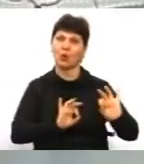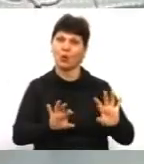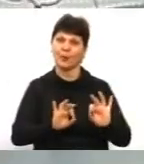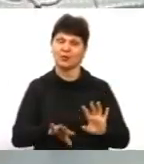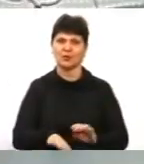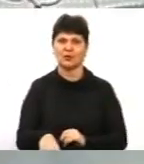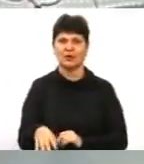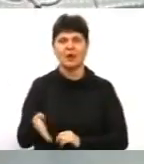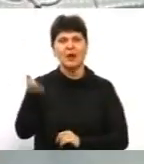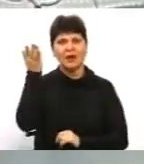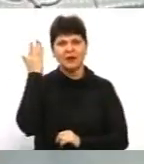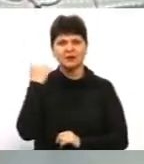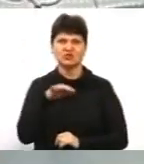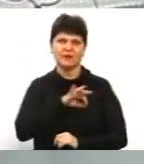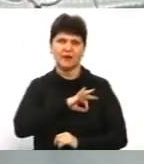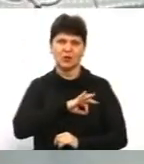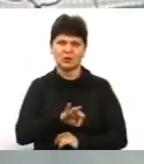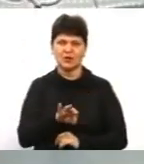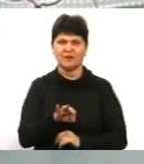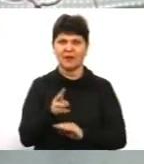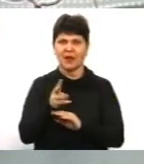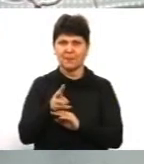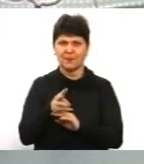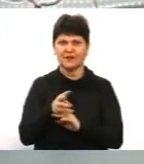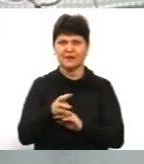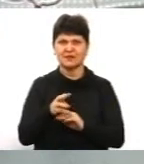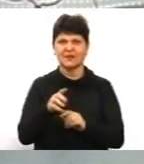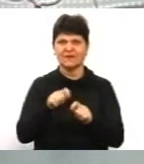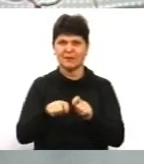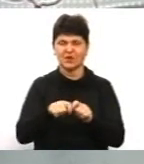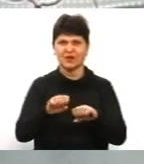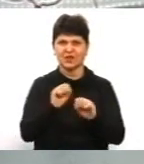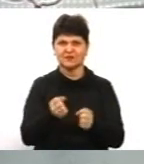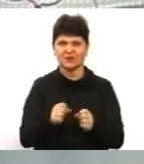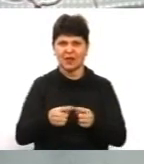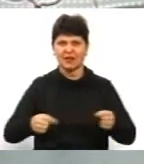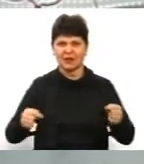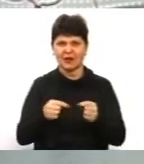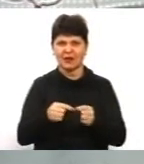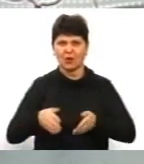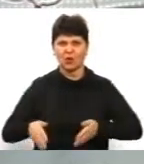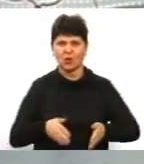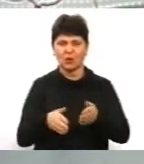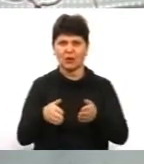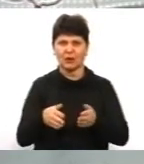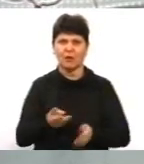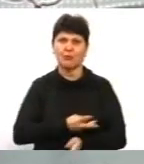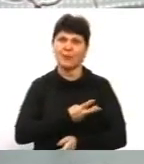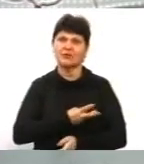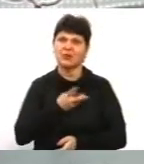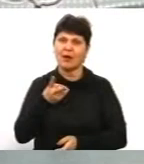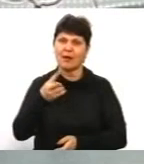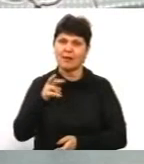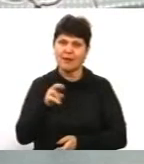Раніше використовувалися прилади вимірювання швидкості на ділянках автомобільних доріг за побажанням, можна так сказати, за